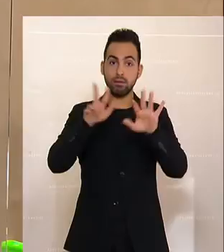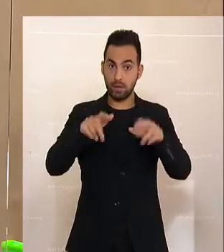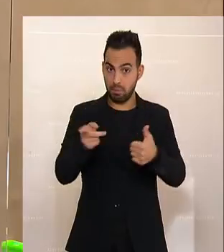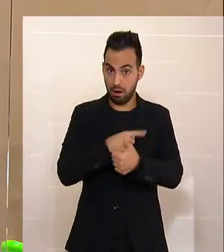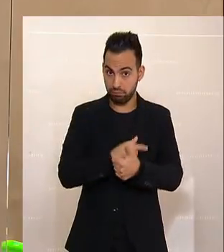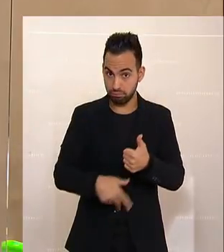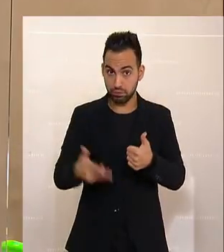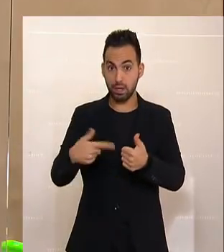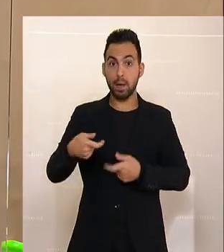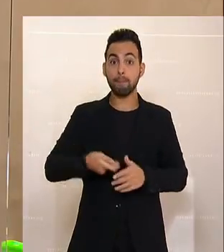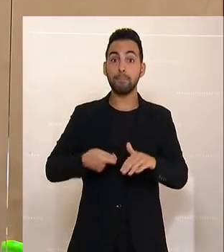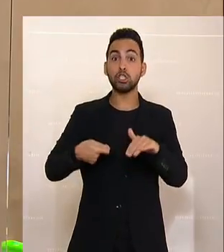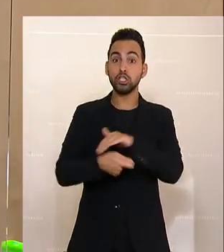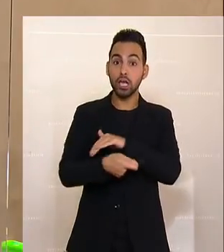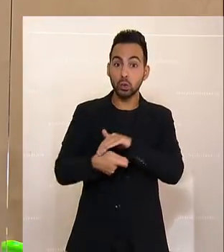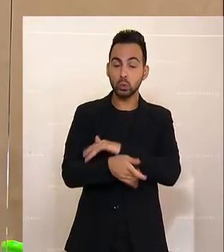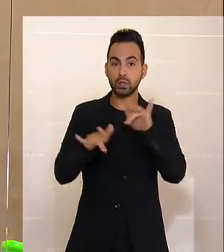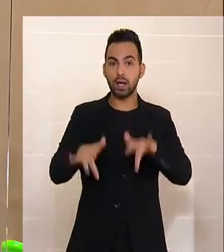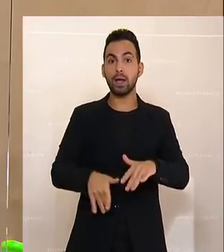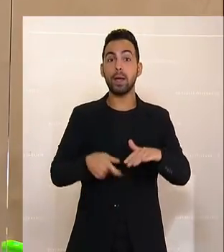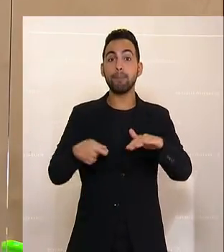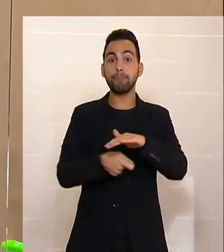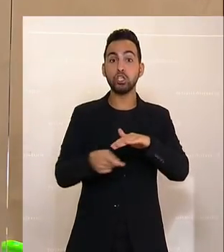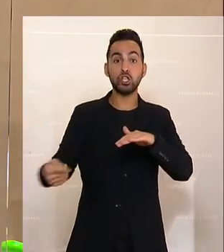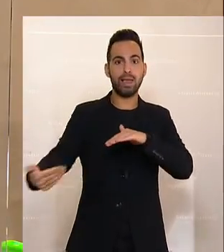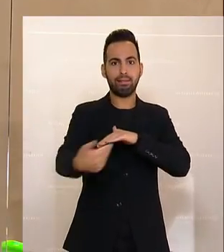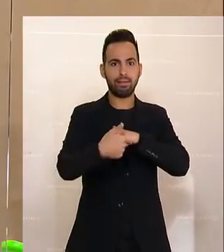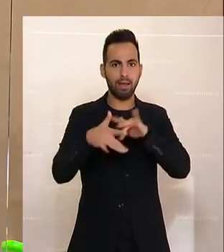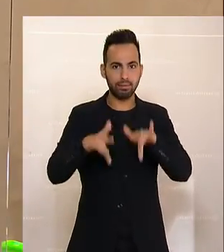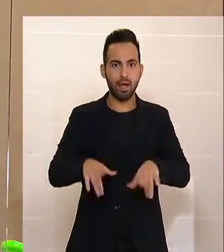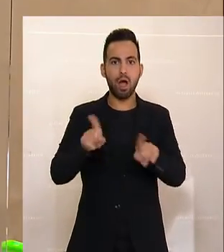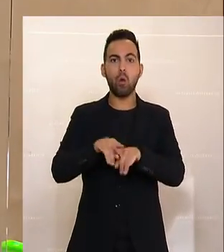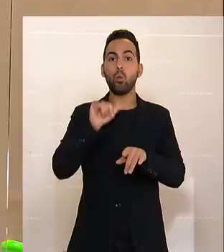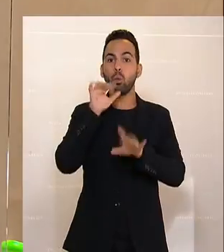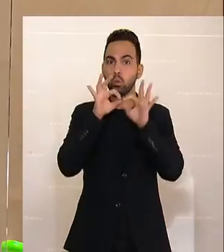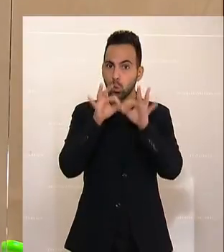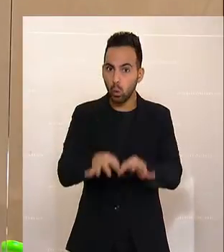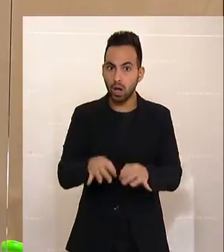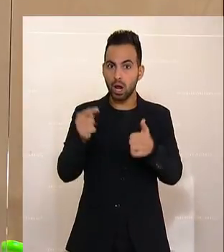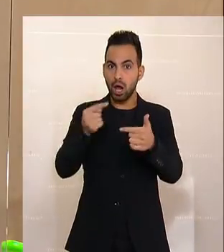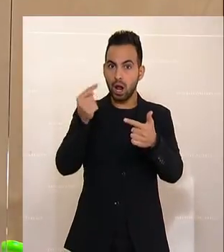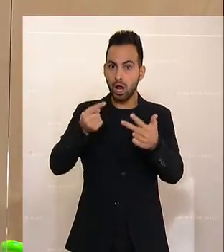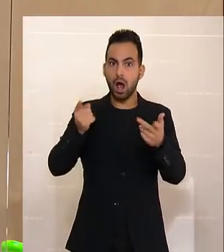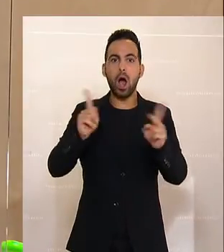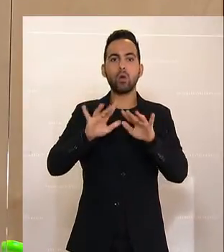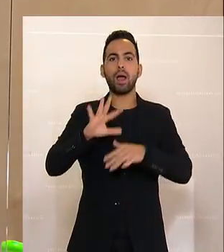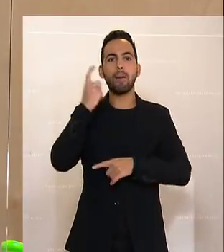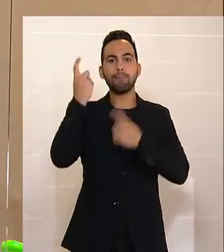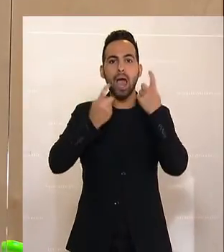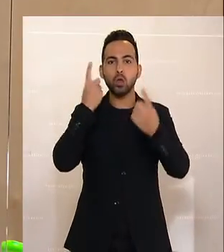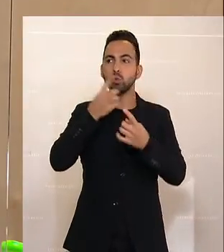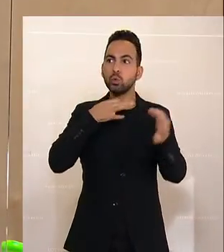weniger als um Bestechung, Verdacht der Bestechung, Verdacht der Bestechlichkeit, Verdacht der Untreue, und es sollen geschönte Meinungsumfragen